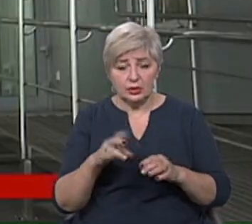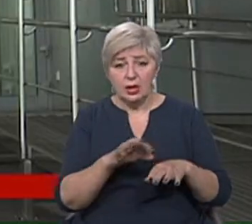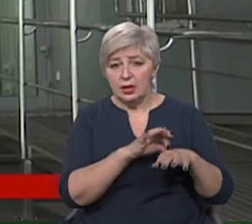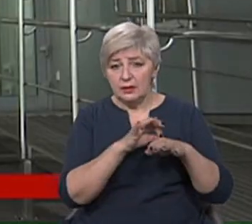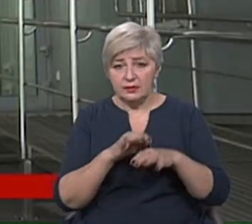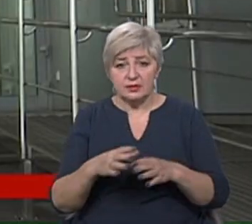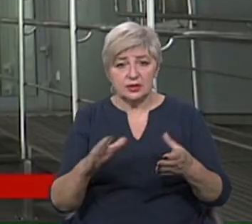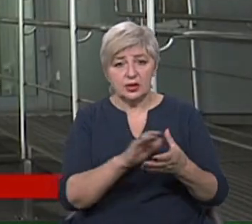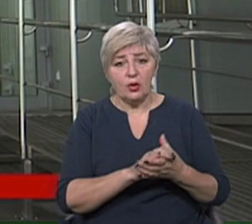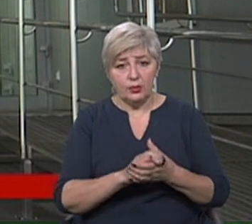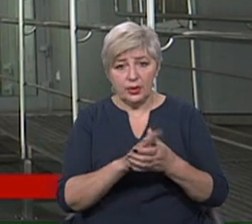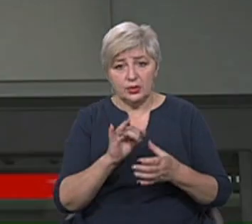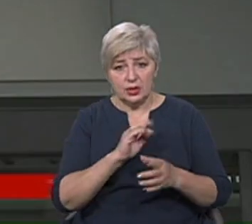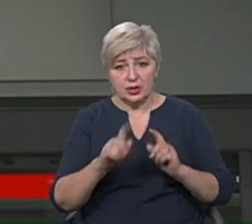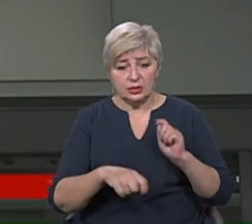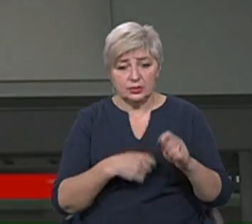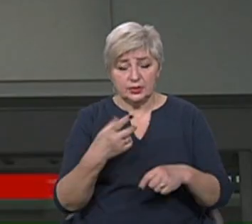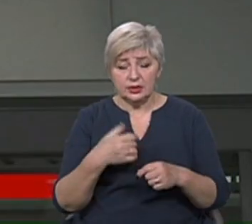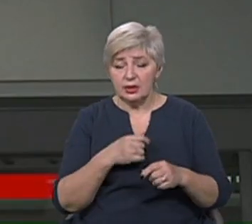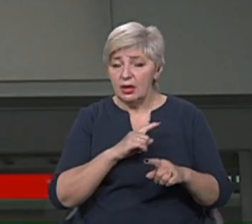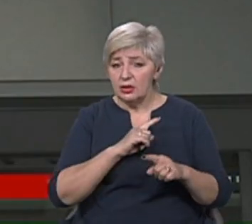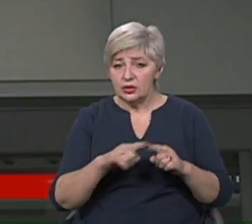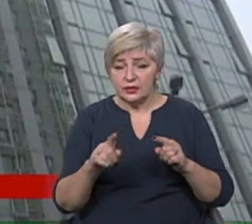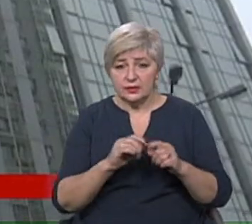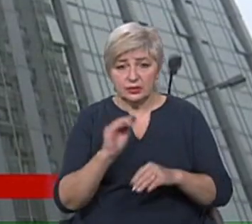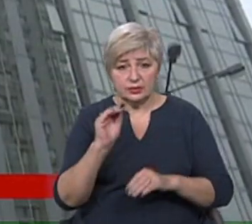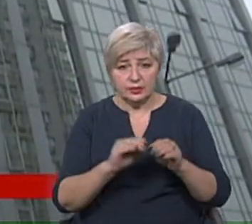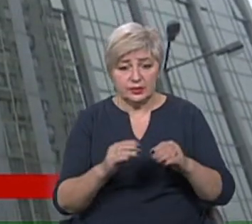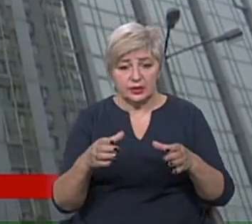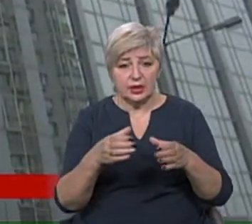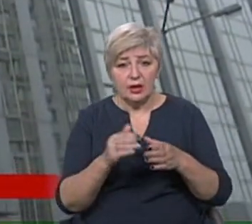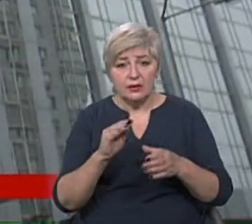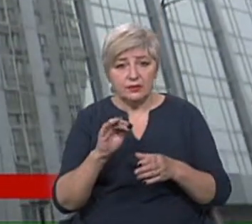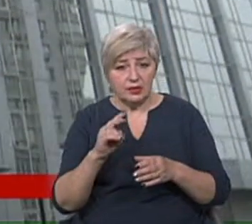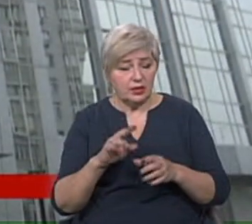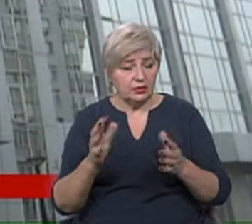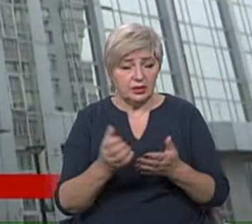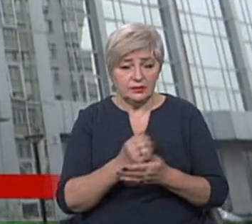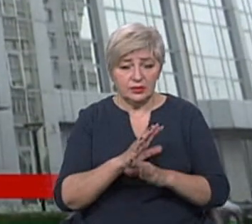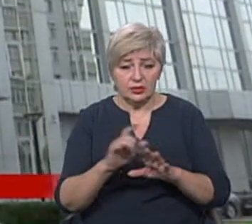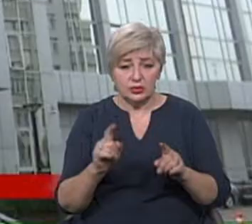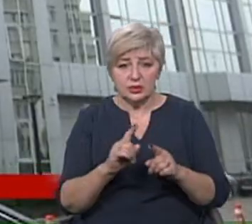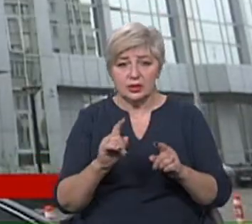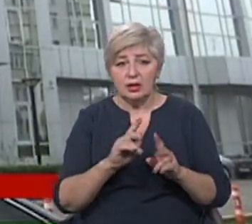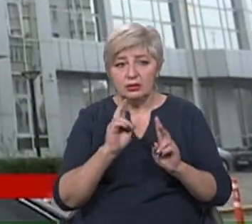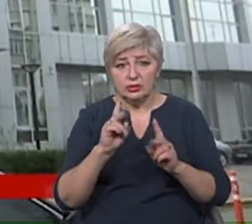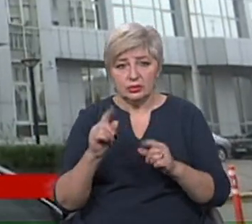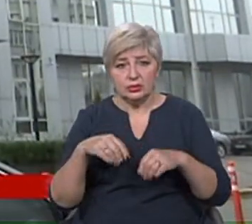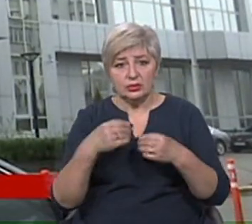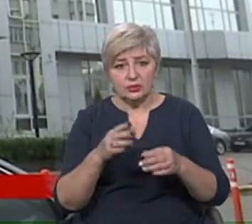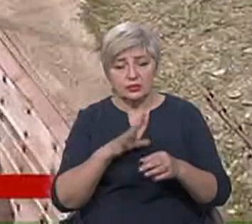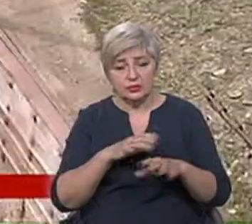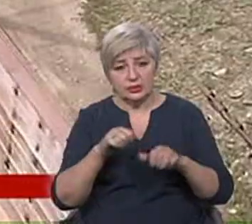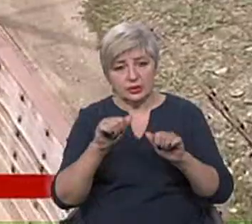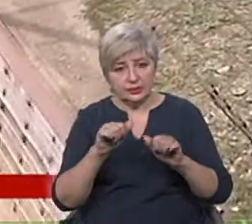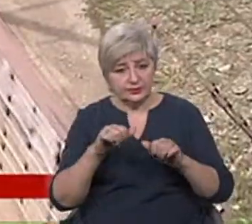Та швидко сформувати філію не вдалося. Наглядова рада, яка мала би дати добро на створення вертикалів вантажних перевезень, вирішила